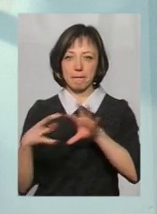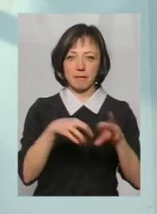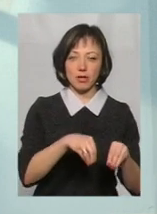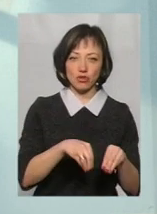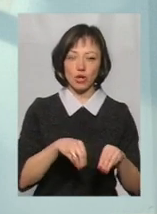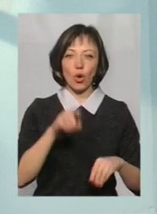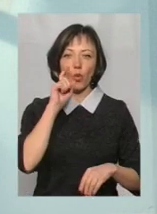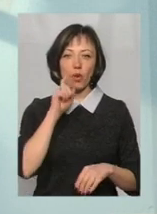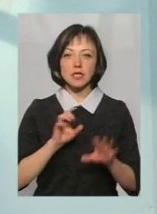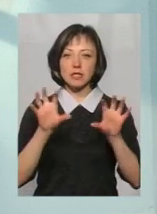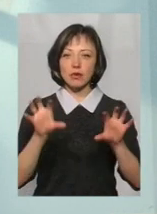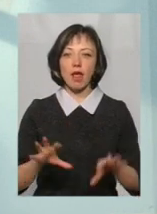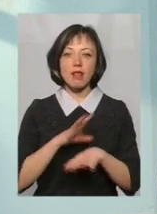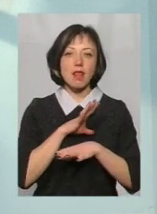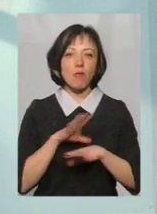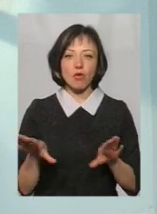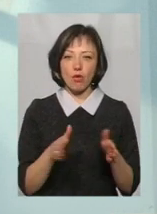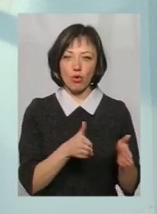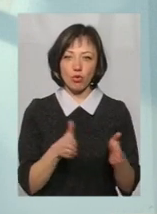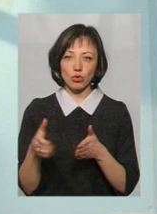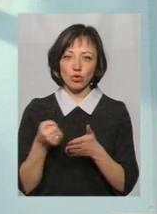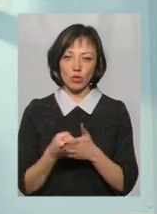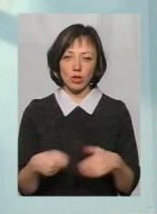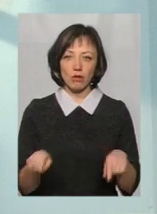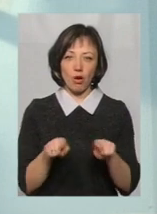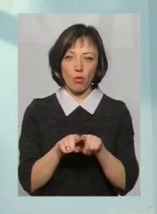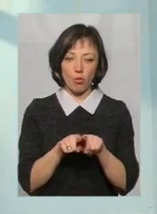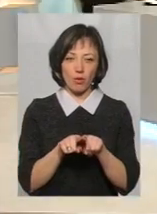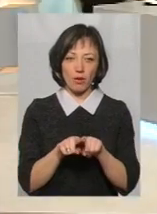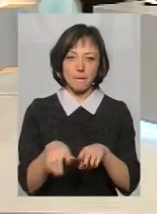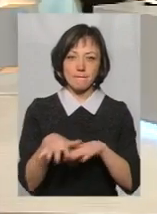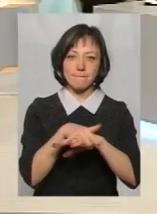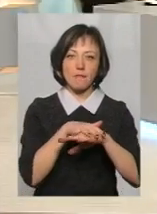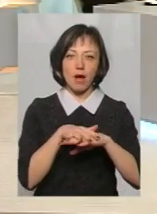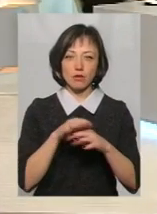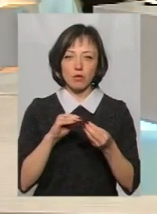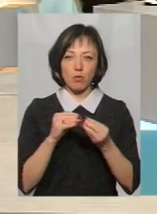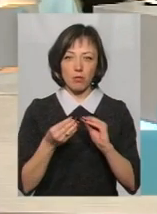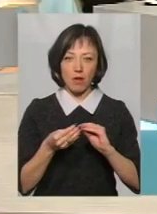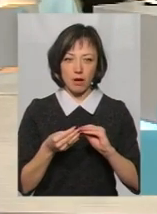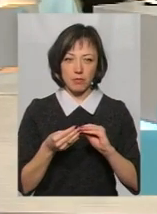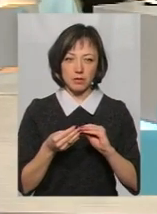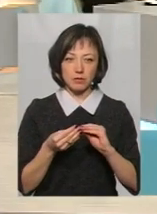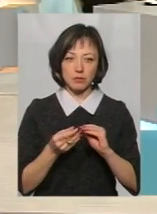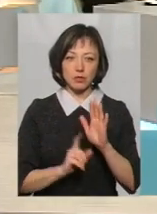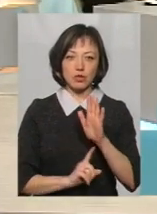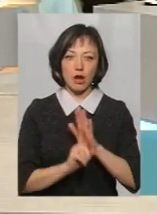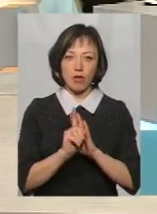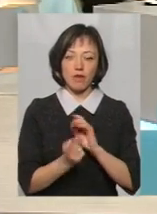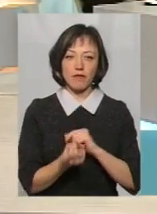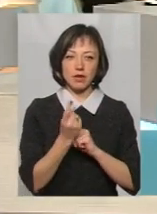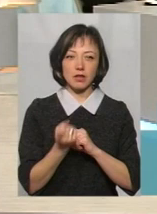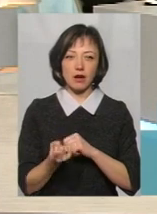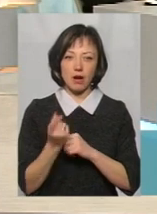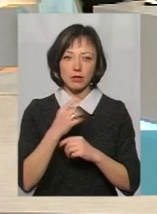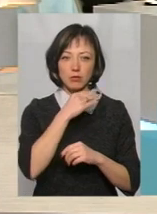Українське законодавство не було готове до такої масової проблеми. Почало виникати